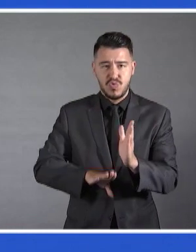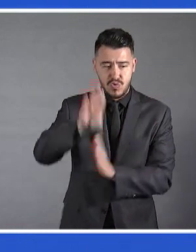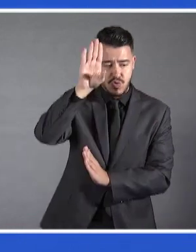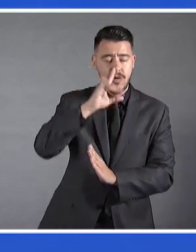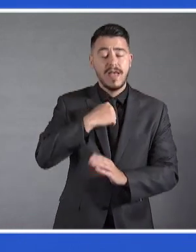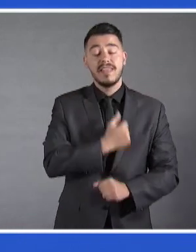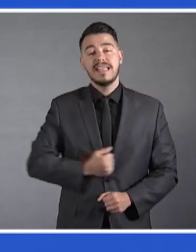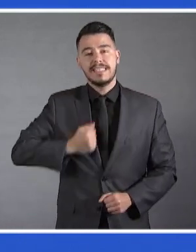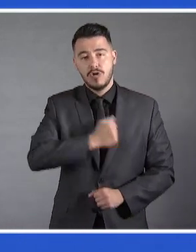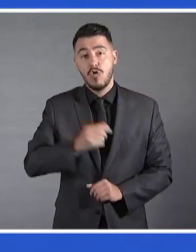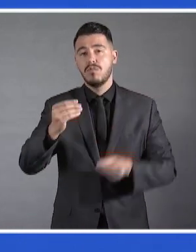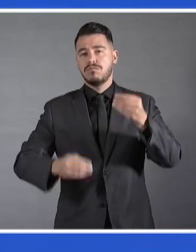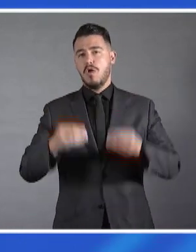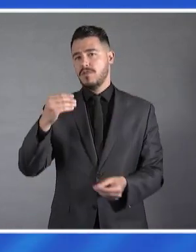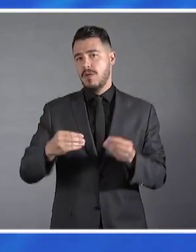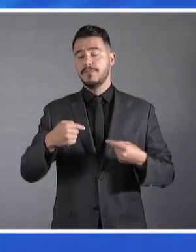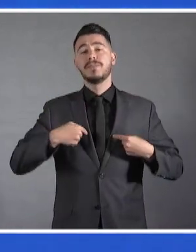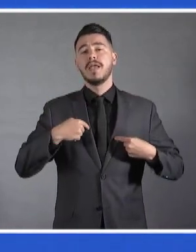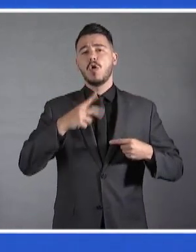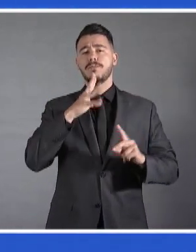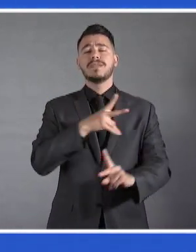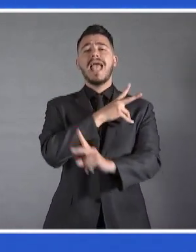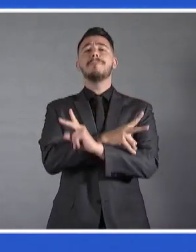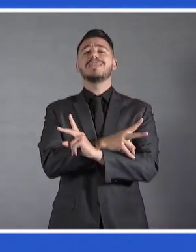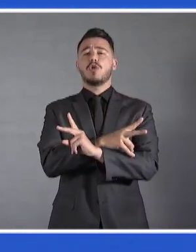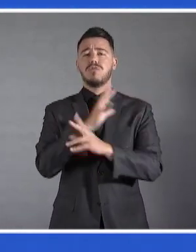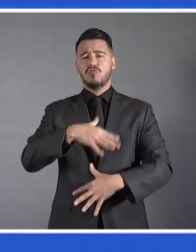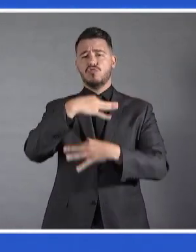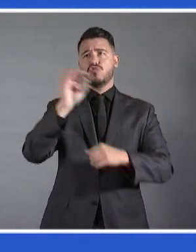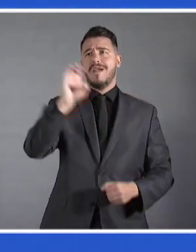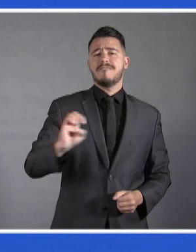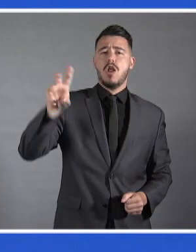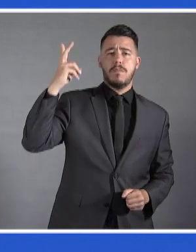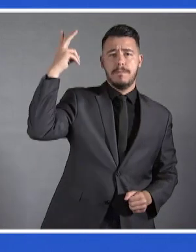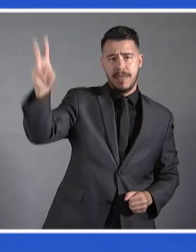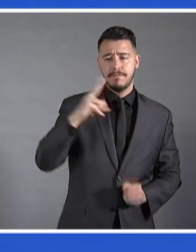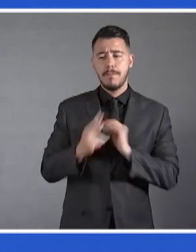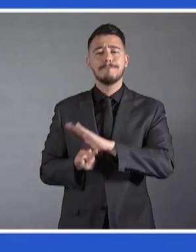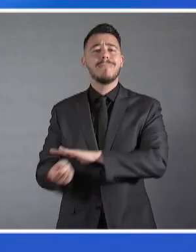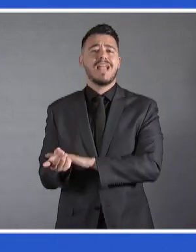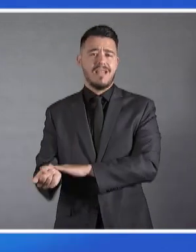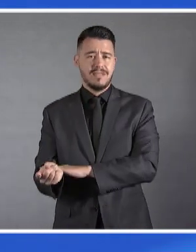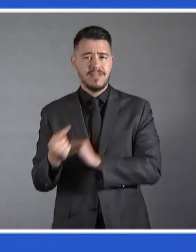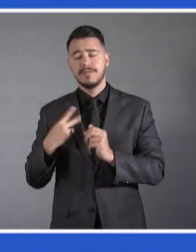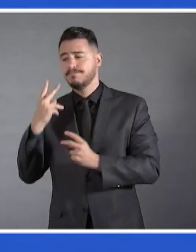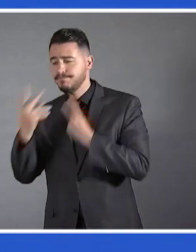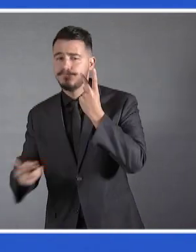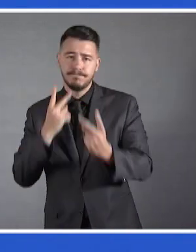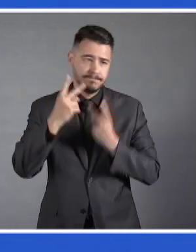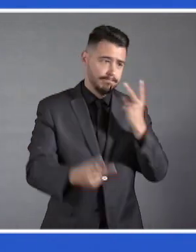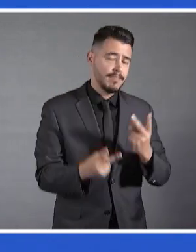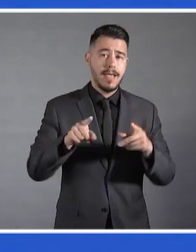Επίτροπος για τη Μετανάστευση και τα θέματα ασφαλείας και το είδα στην Ευρώπη τότε που τα πρώτα